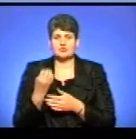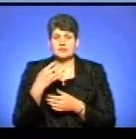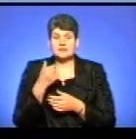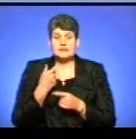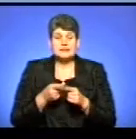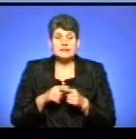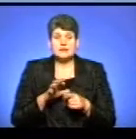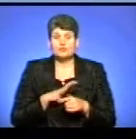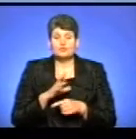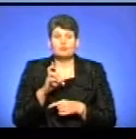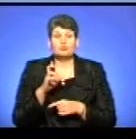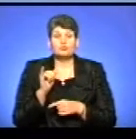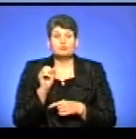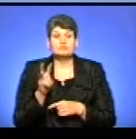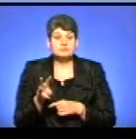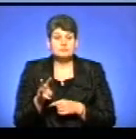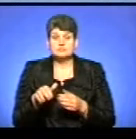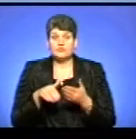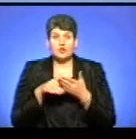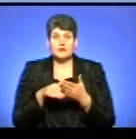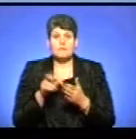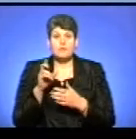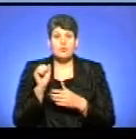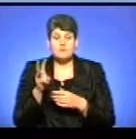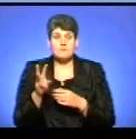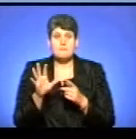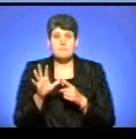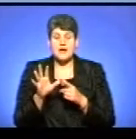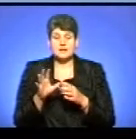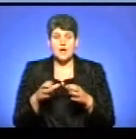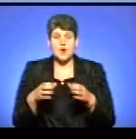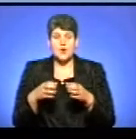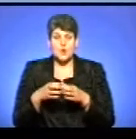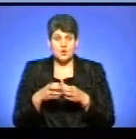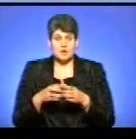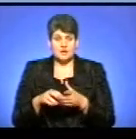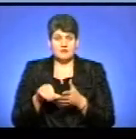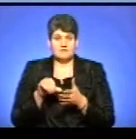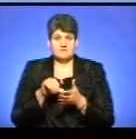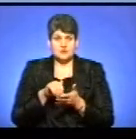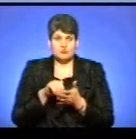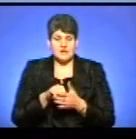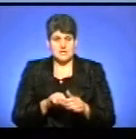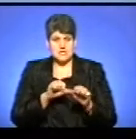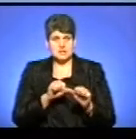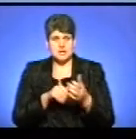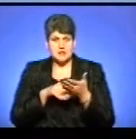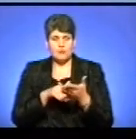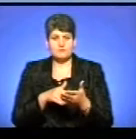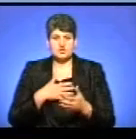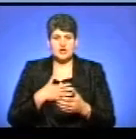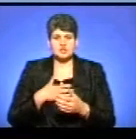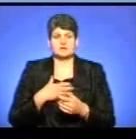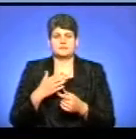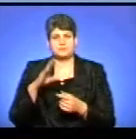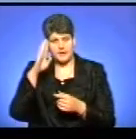ви знаєте, це був бум, волонтерський бум. П'ята колонна виступила на захист, на захист і на поміч нашим бійцям, ті,